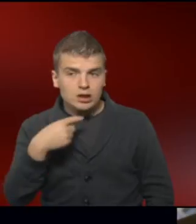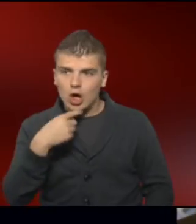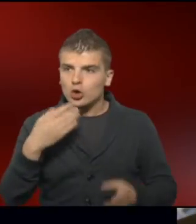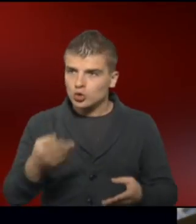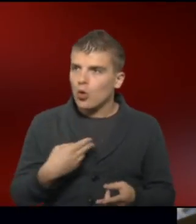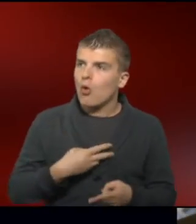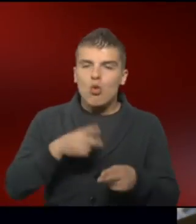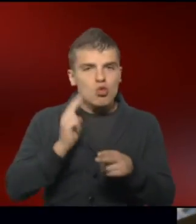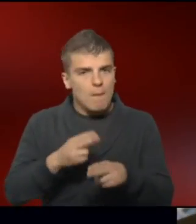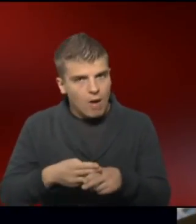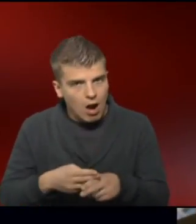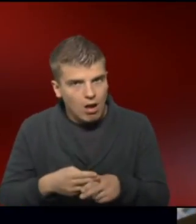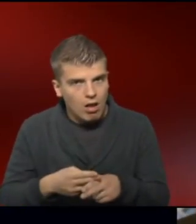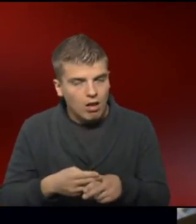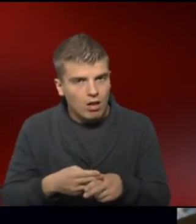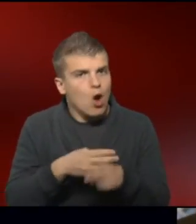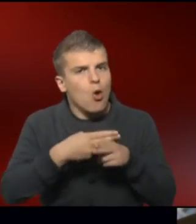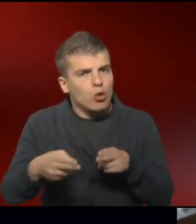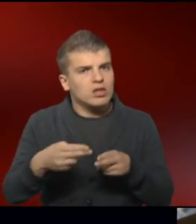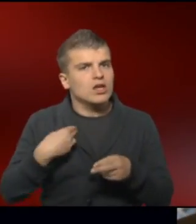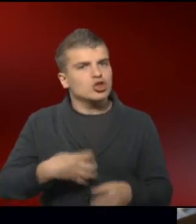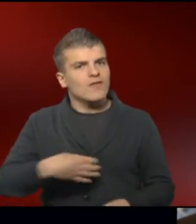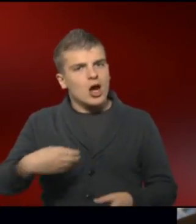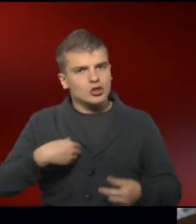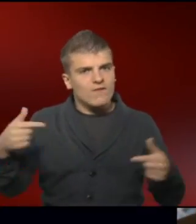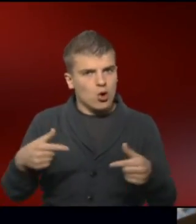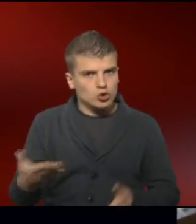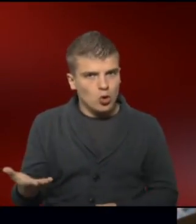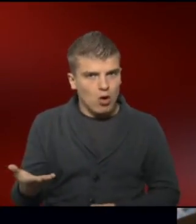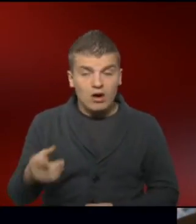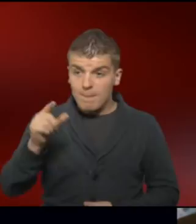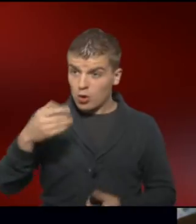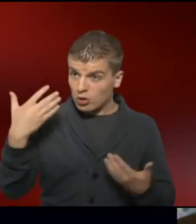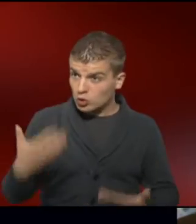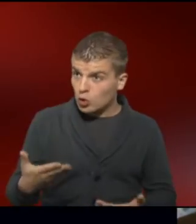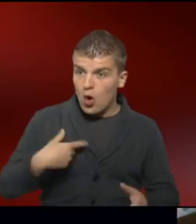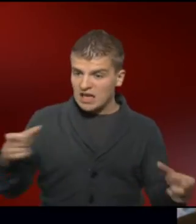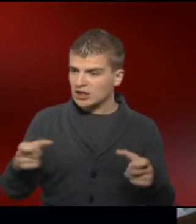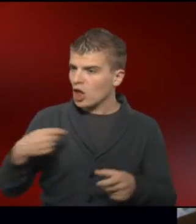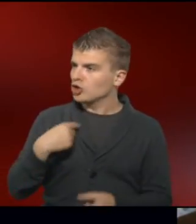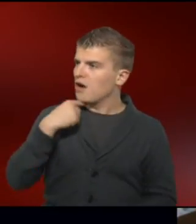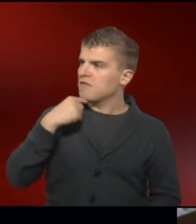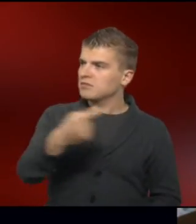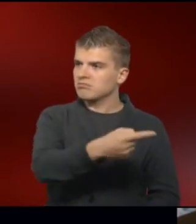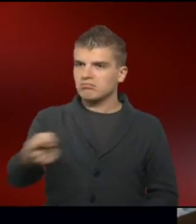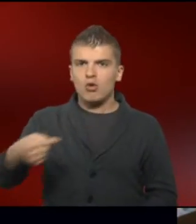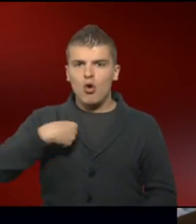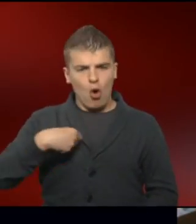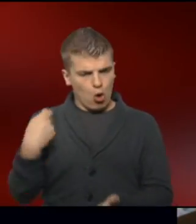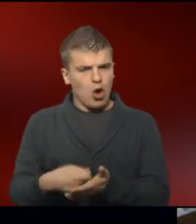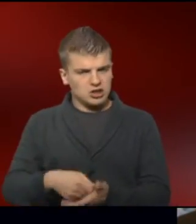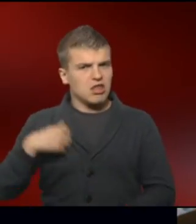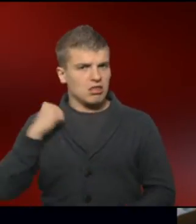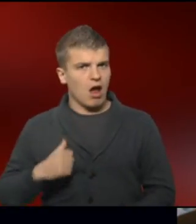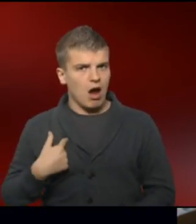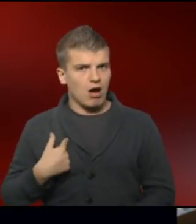Schwangerenvorsorge bezahlt würde, dann wäre das das Signal in die Gesellschaft hinein. Wir als Kostenträger